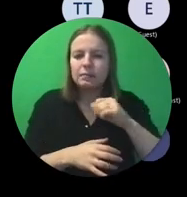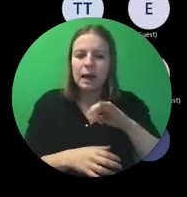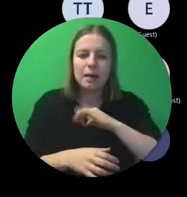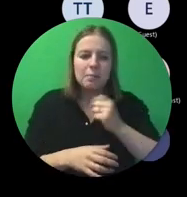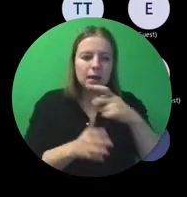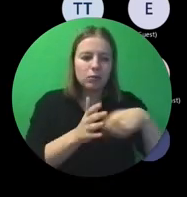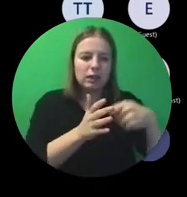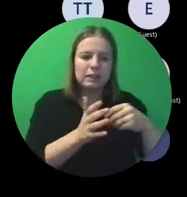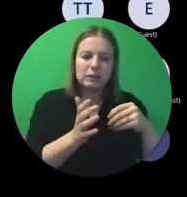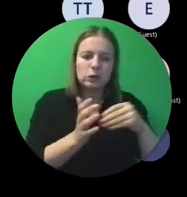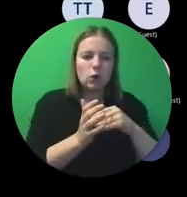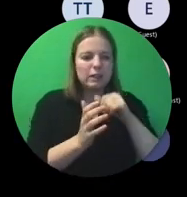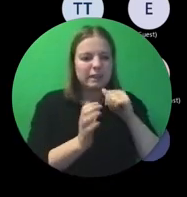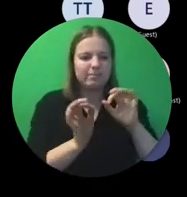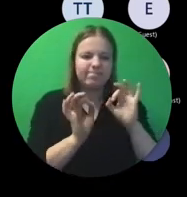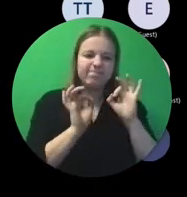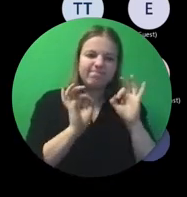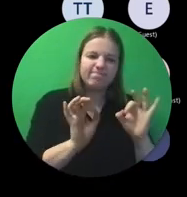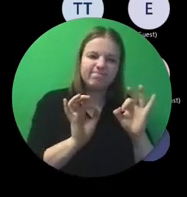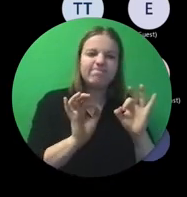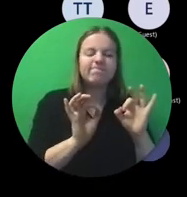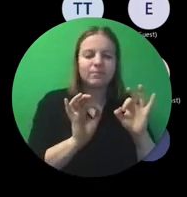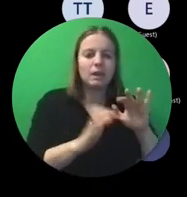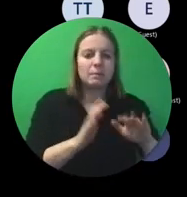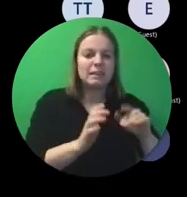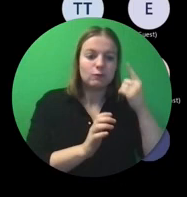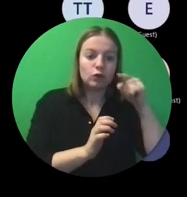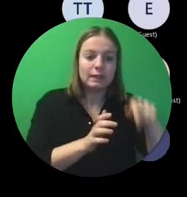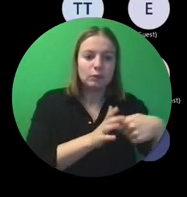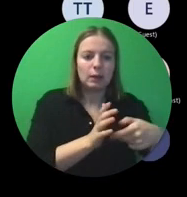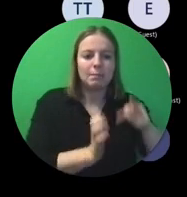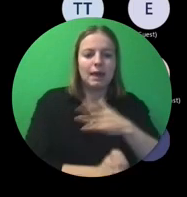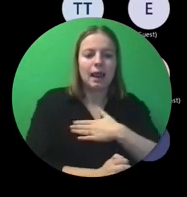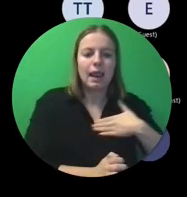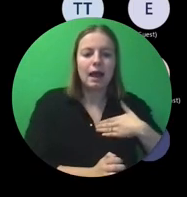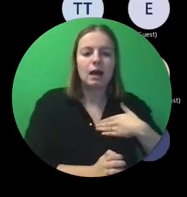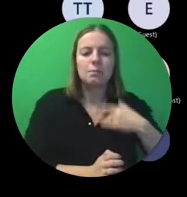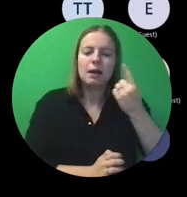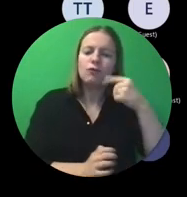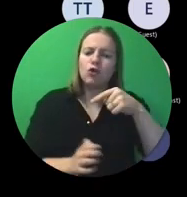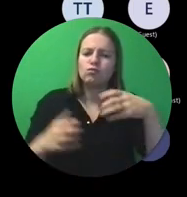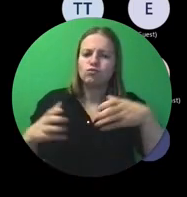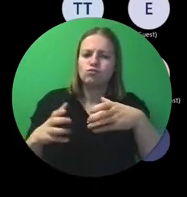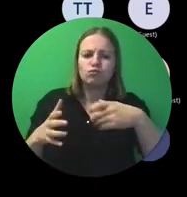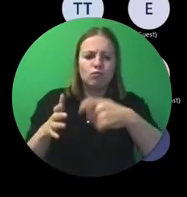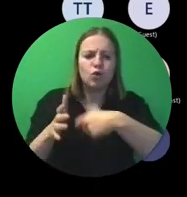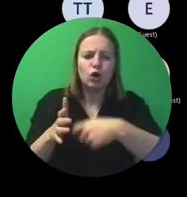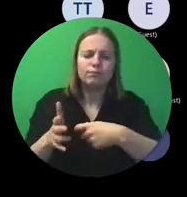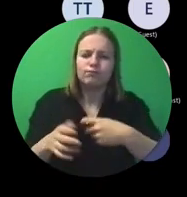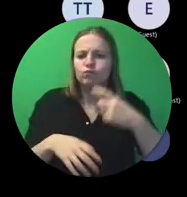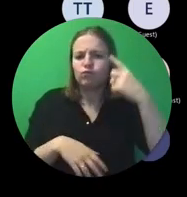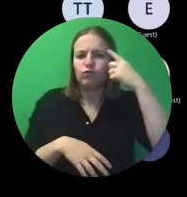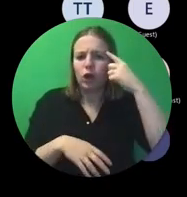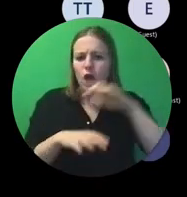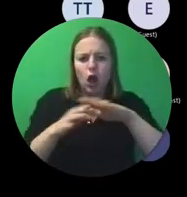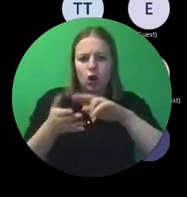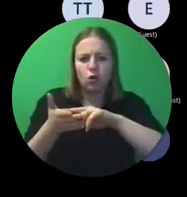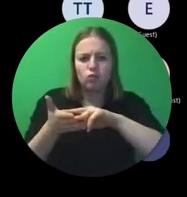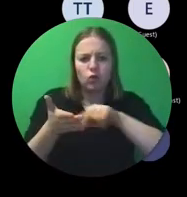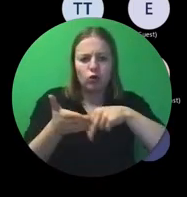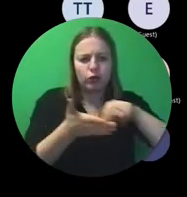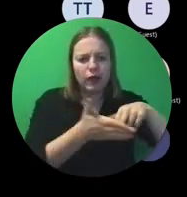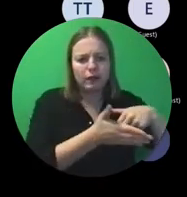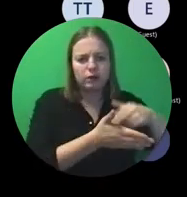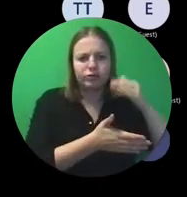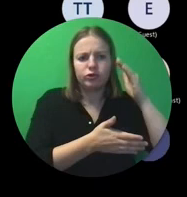haken en ogen aan. Om het zo te zeggen, dat duurt misschien wel langer. Maar normaal gezien voor deze projecten verwacht ik dat alle contracten bij ons